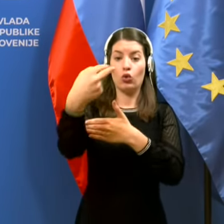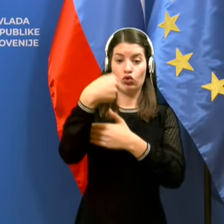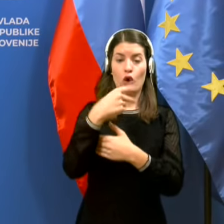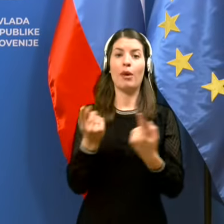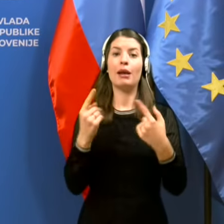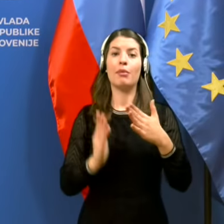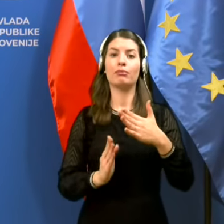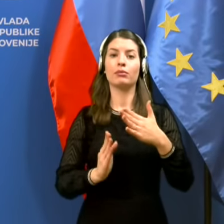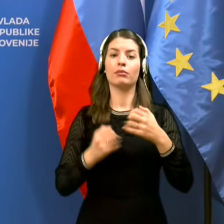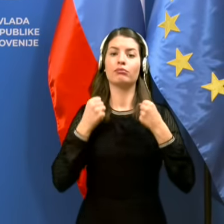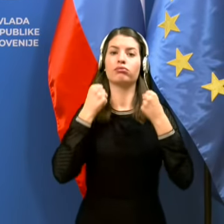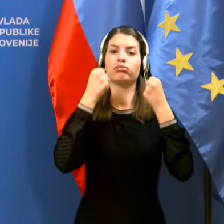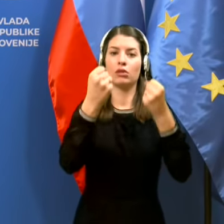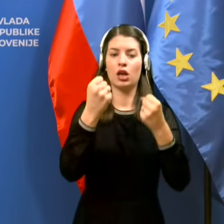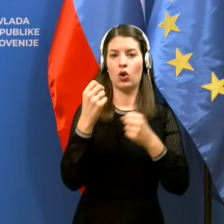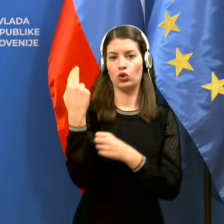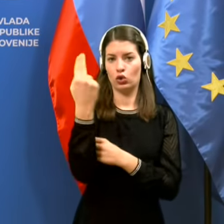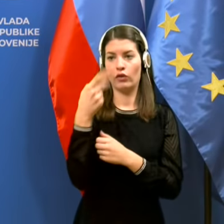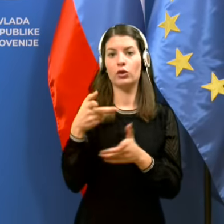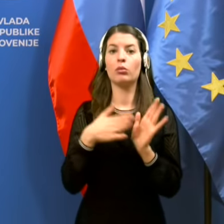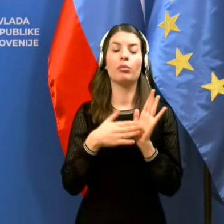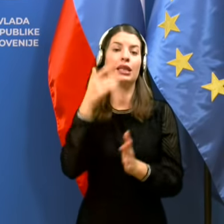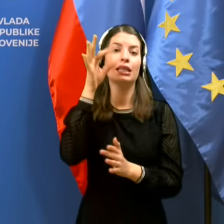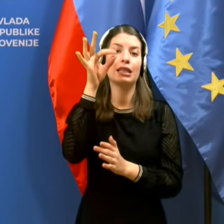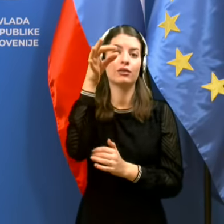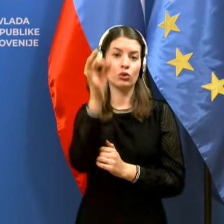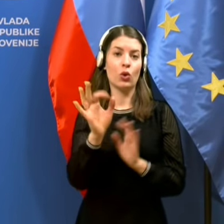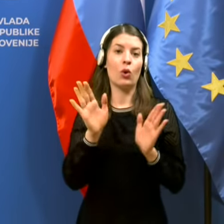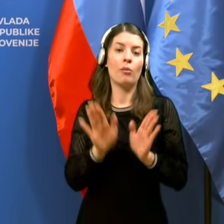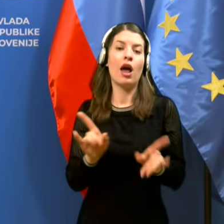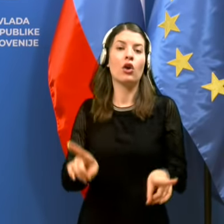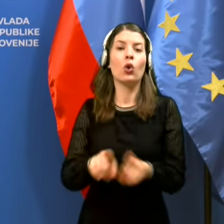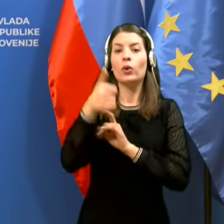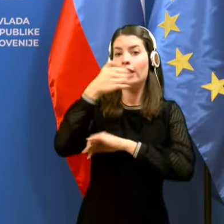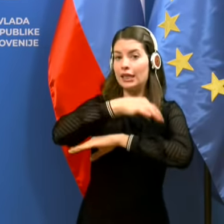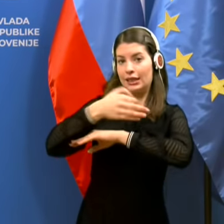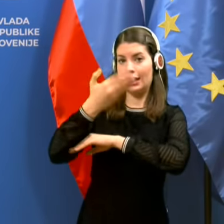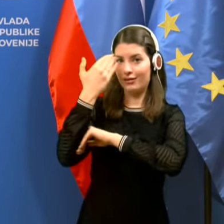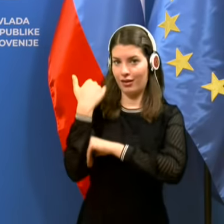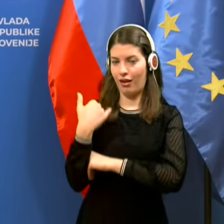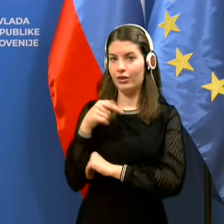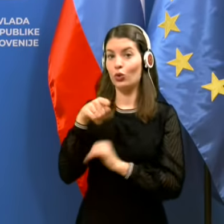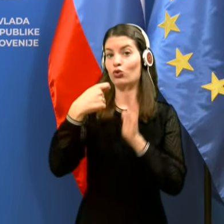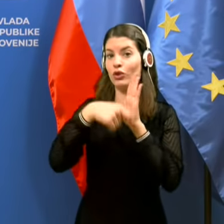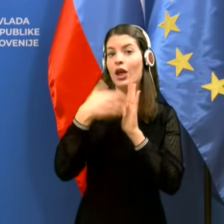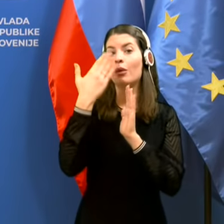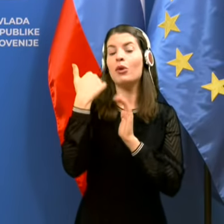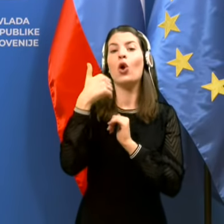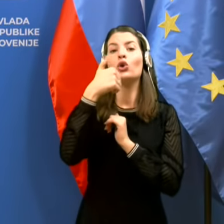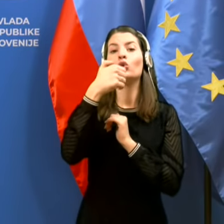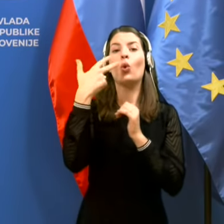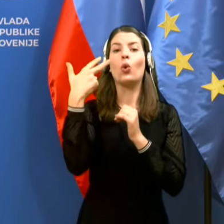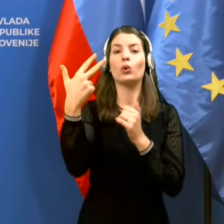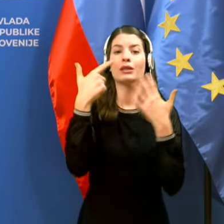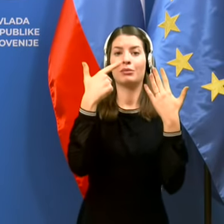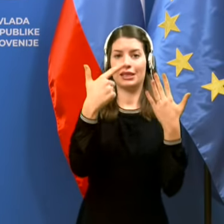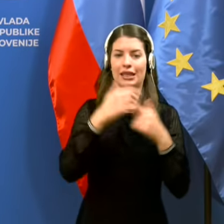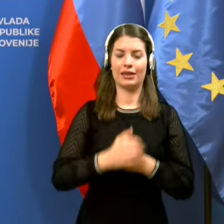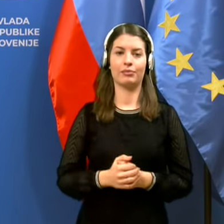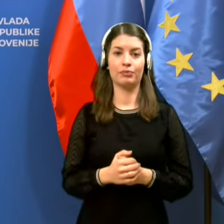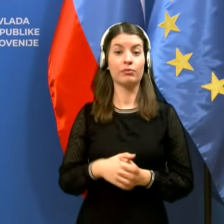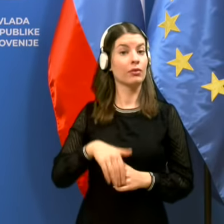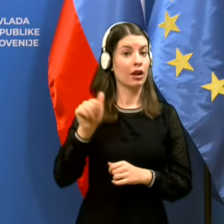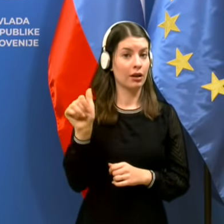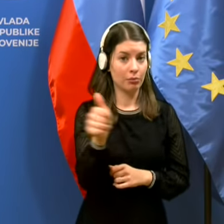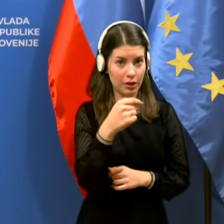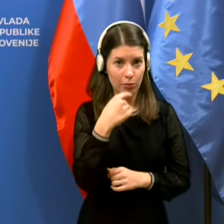preko Slovenije, kar je za dobrih 10% manj kot pa te dni poprej, je bila tašnjih 178. Še enkrat morda